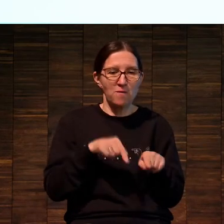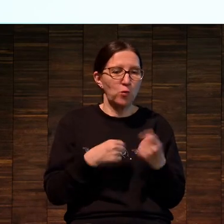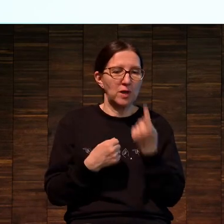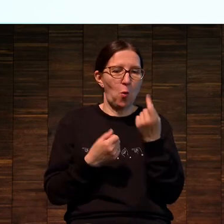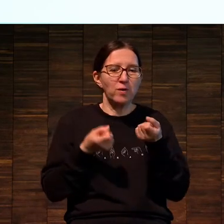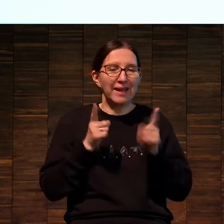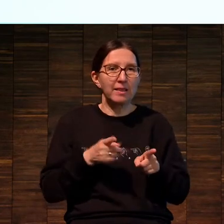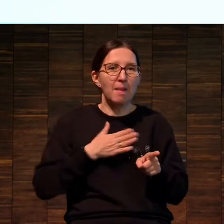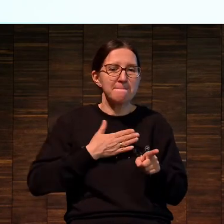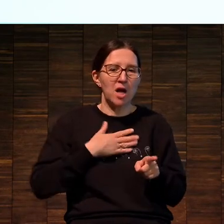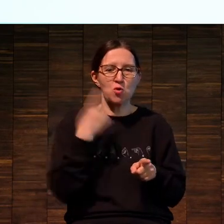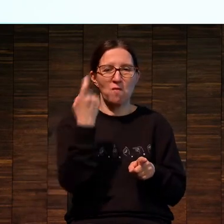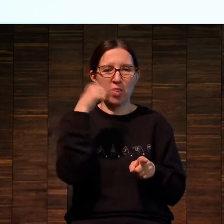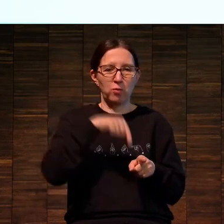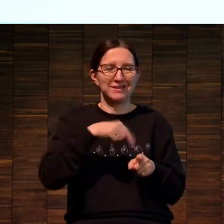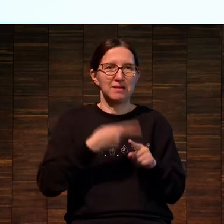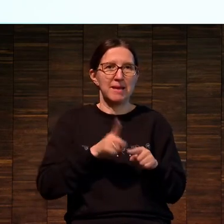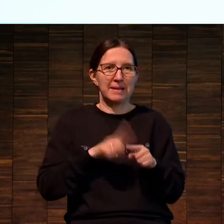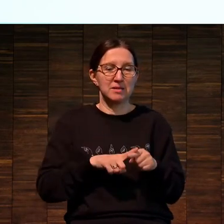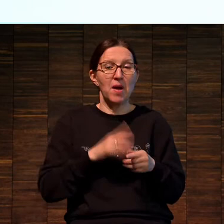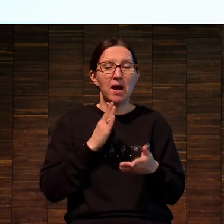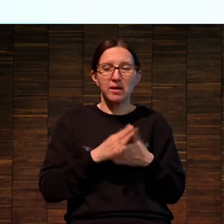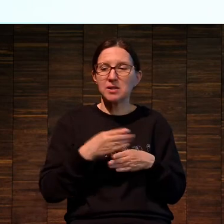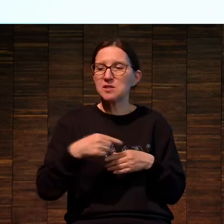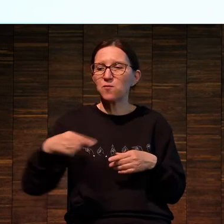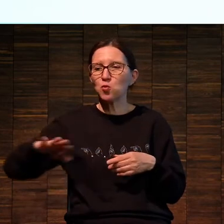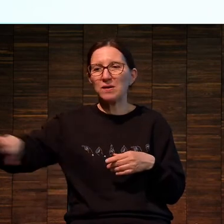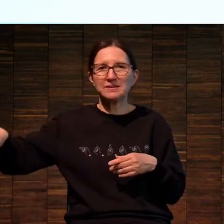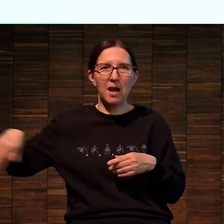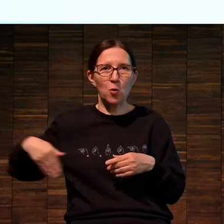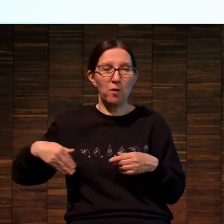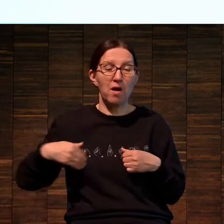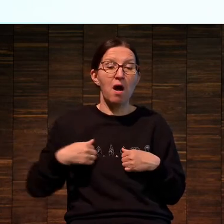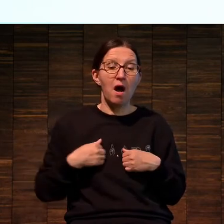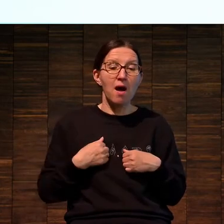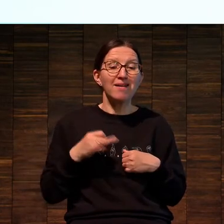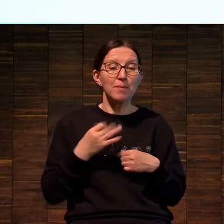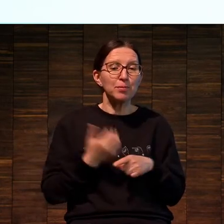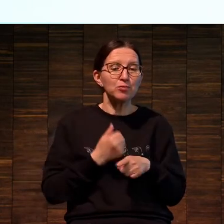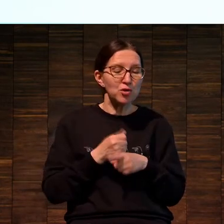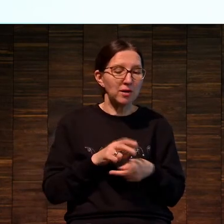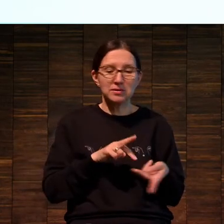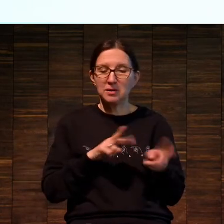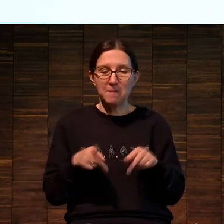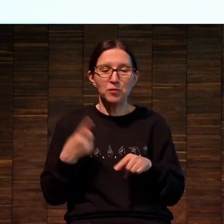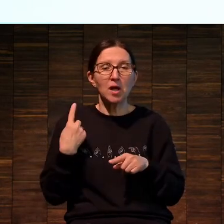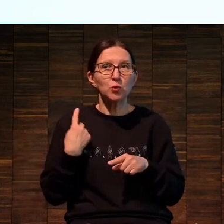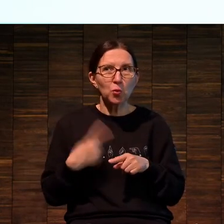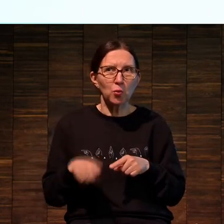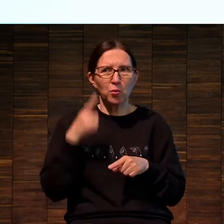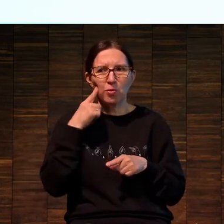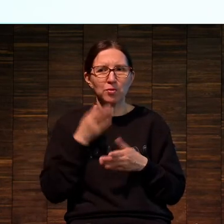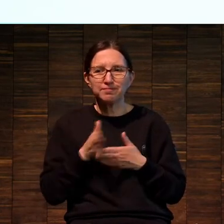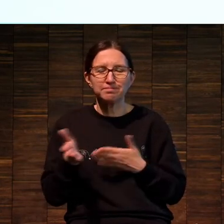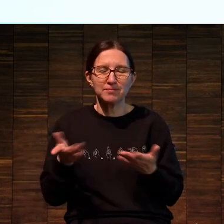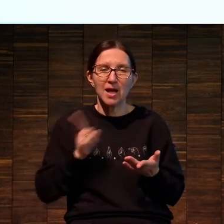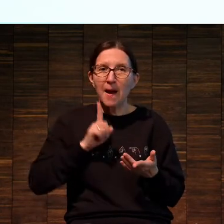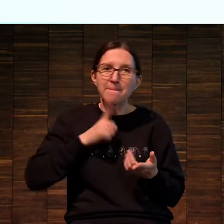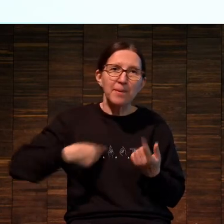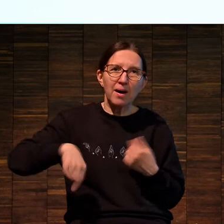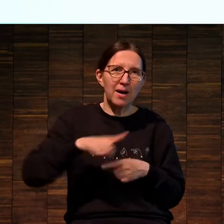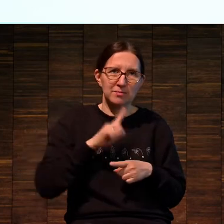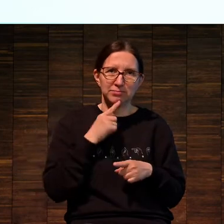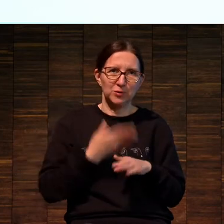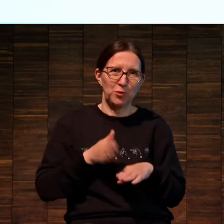оригинал и мое владение этим оригиналом. Есть все остальное. И вот переключиться на другую парадигму мы пока, в общем,